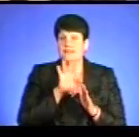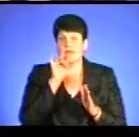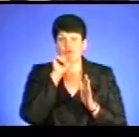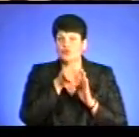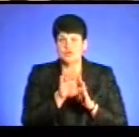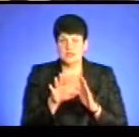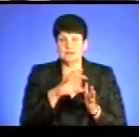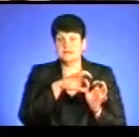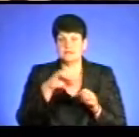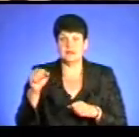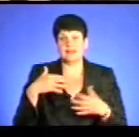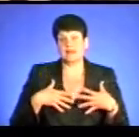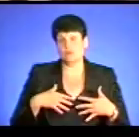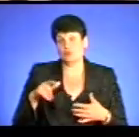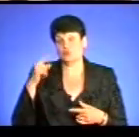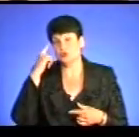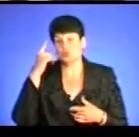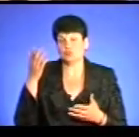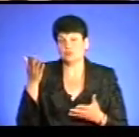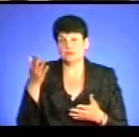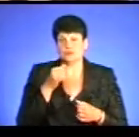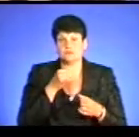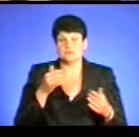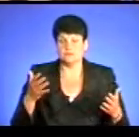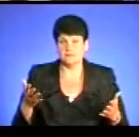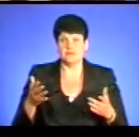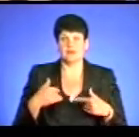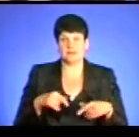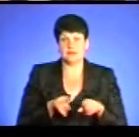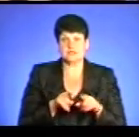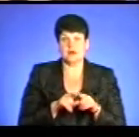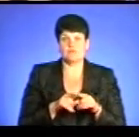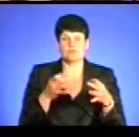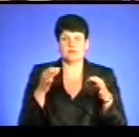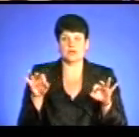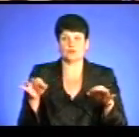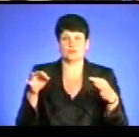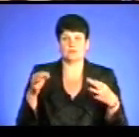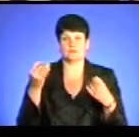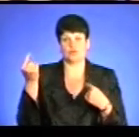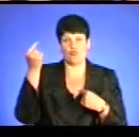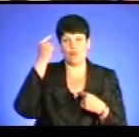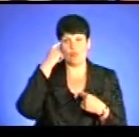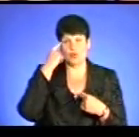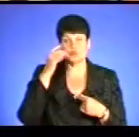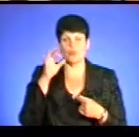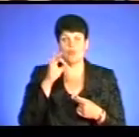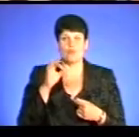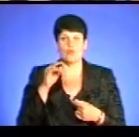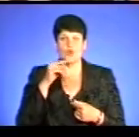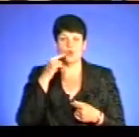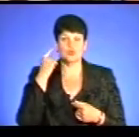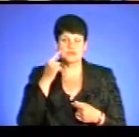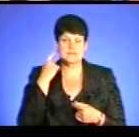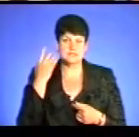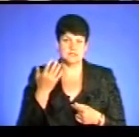анексія Криму, або люди собі думали, що вони мали. І так само ми помаленько запускаємо у свій мозок, якраз у ту проросійську отруту, замість